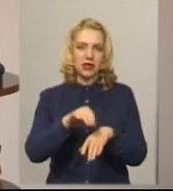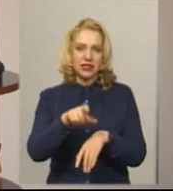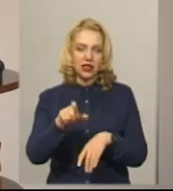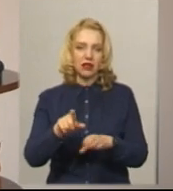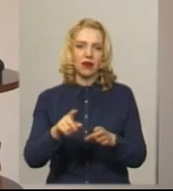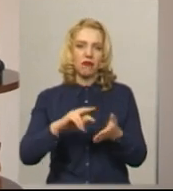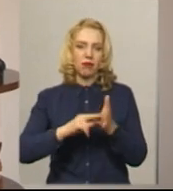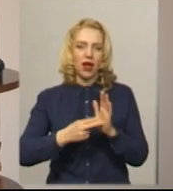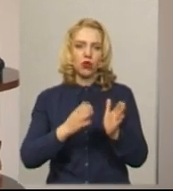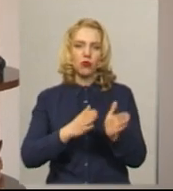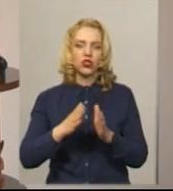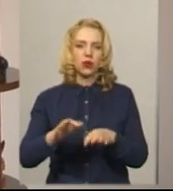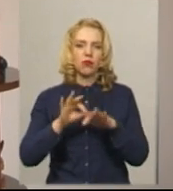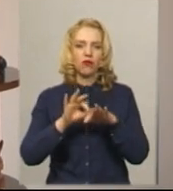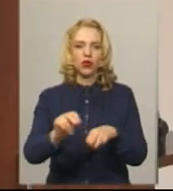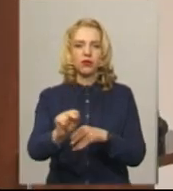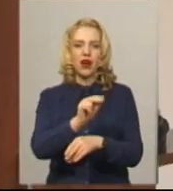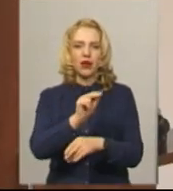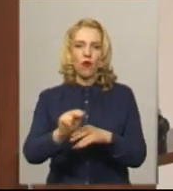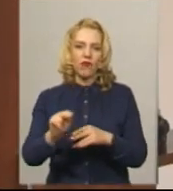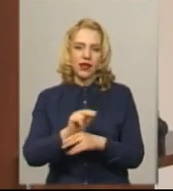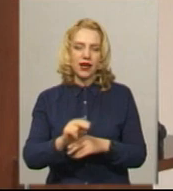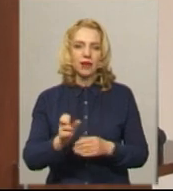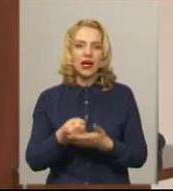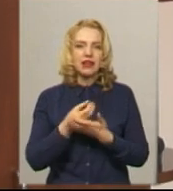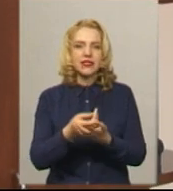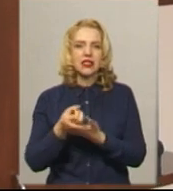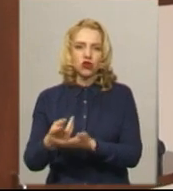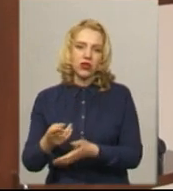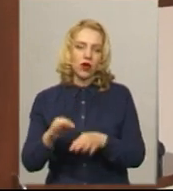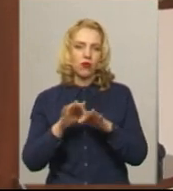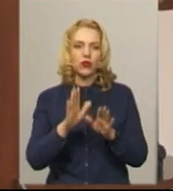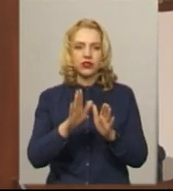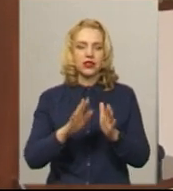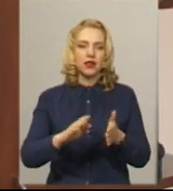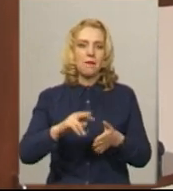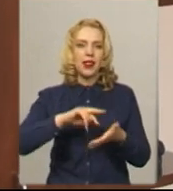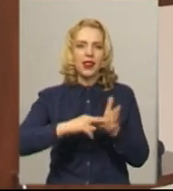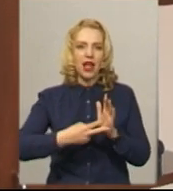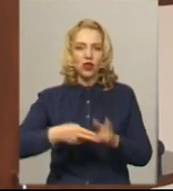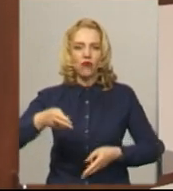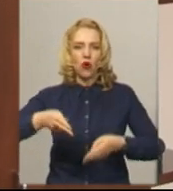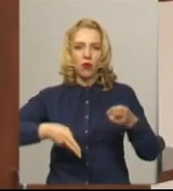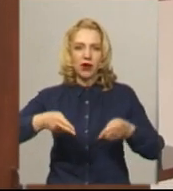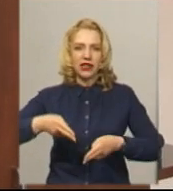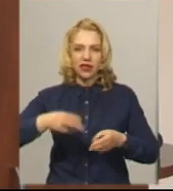режимі проводимо лікування. В стаціонарі проводяться виключно планові оперативні втручання,